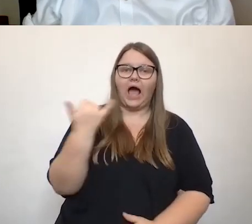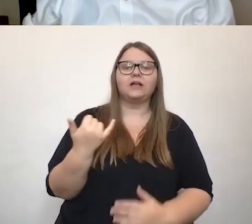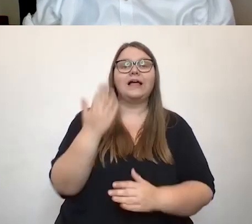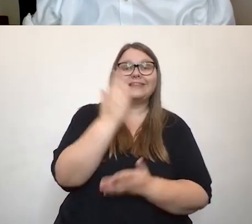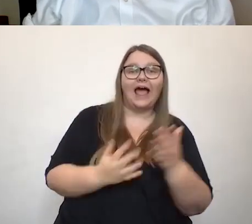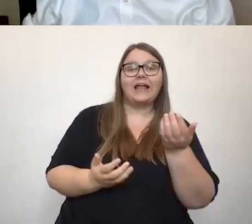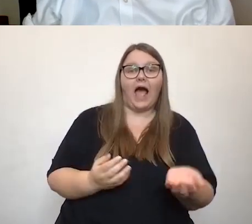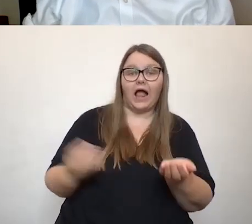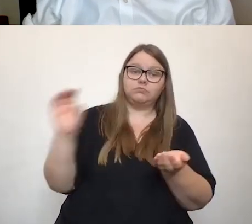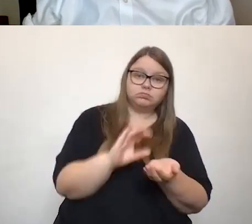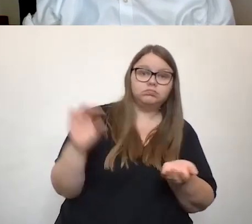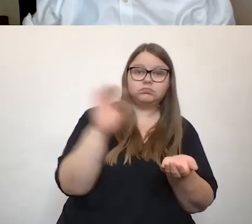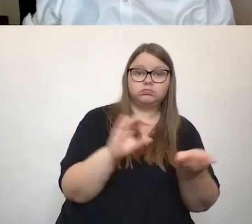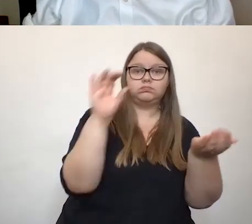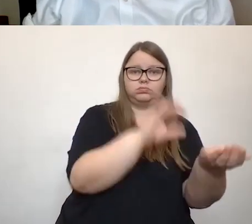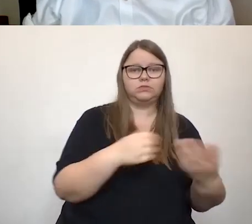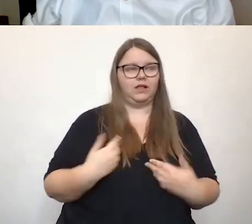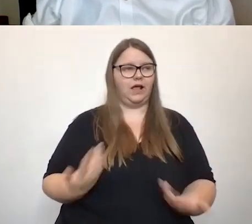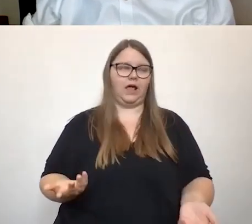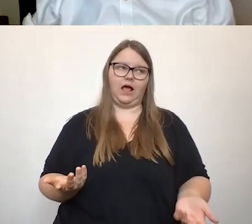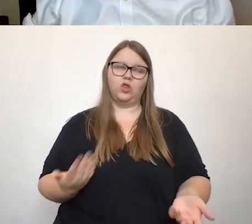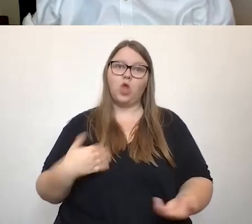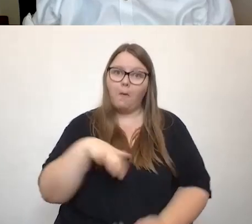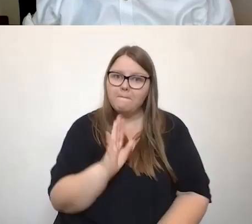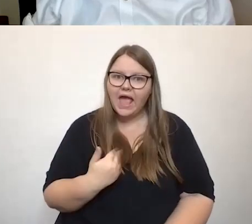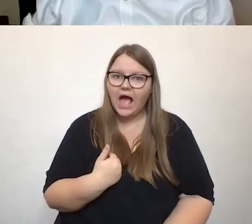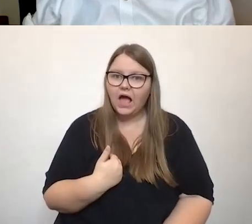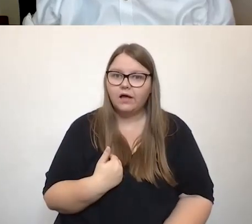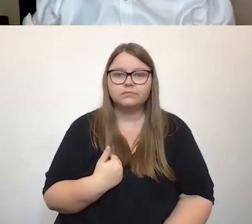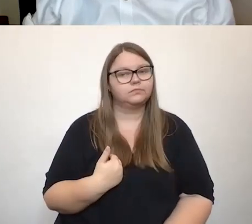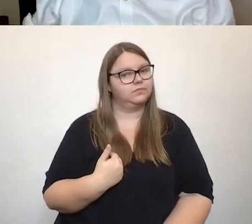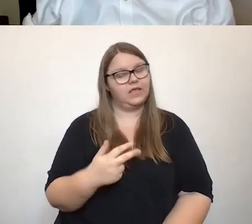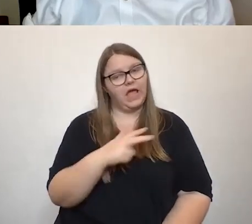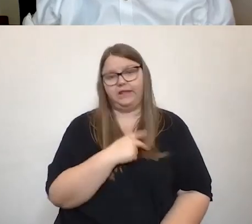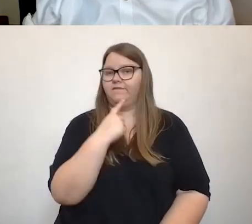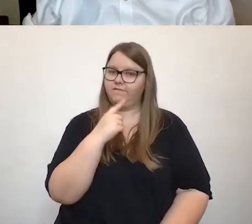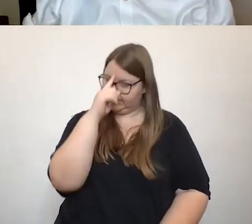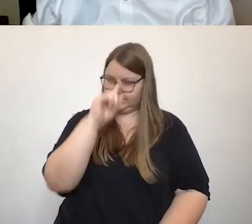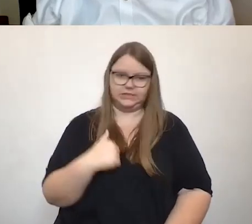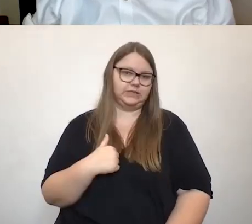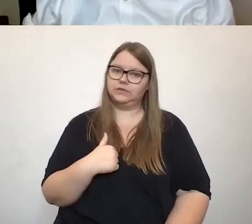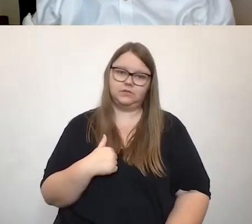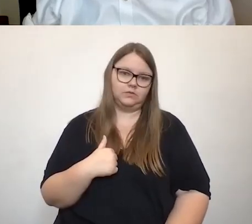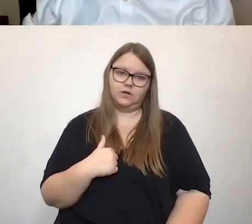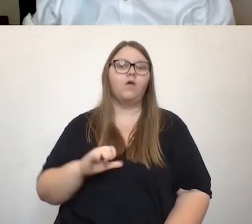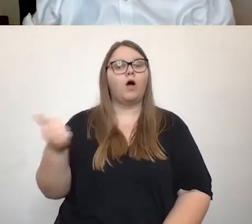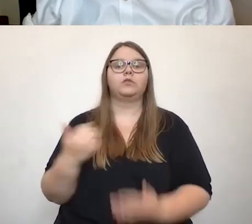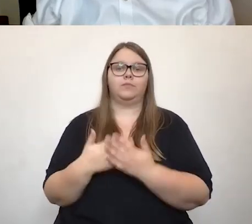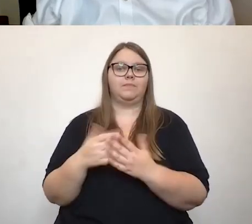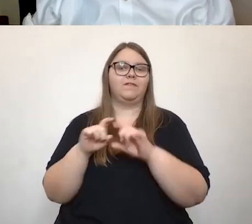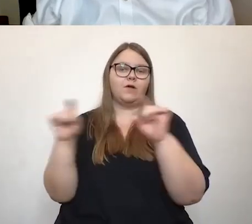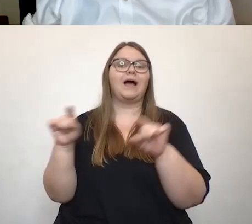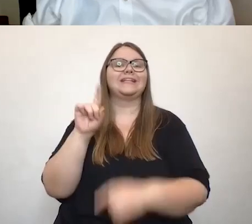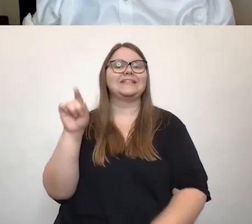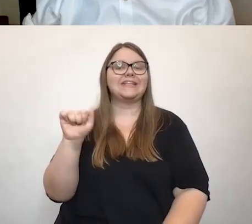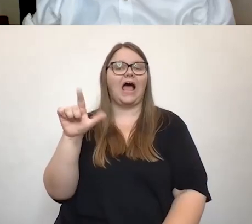den Unternehmen noch mehr Anreize zu geben, also ich, ehrlicherweise, weiß ich auch nicht, ich meine gerade Unternehmen wie Zalando und andere, die